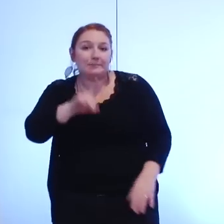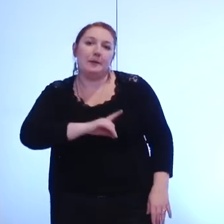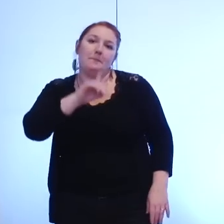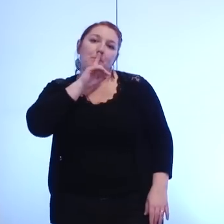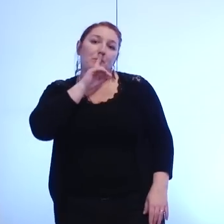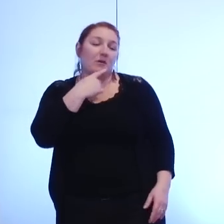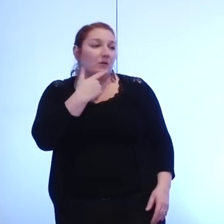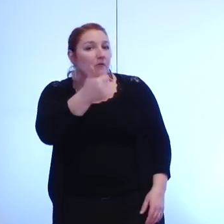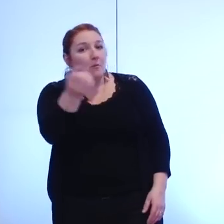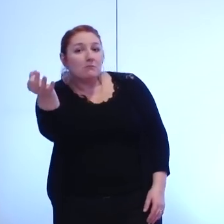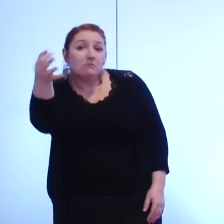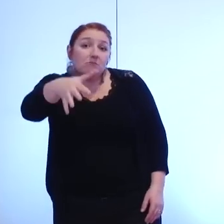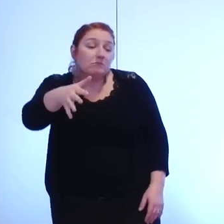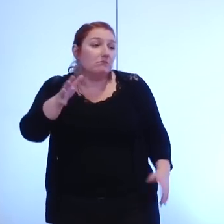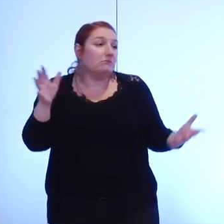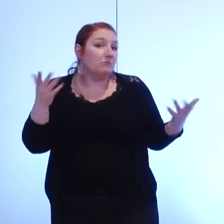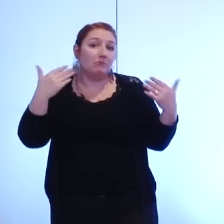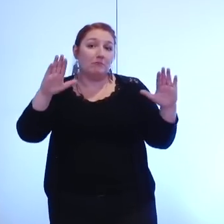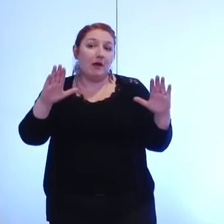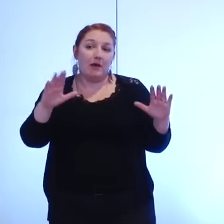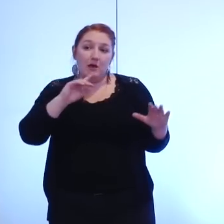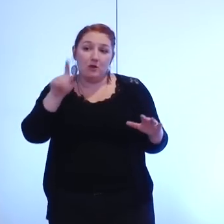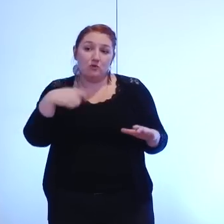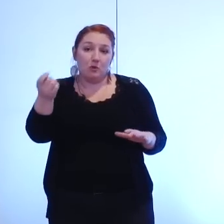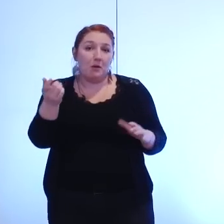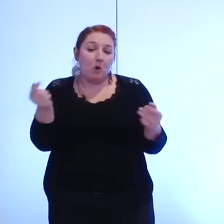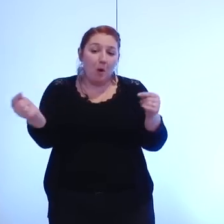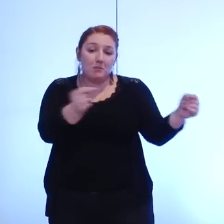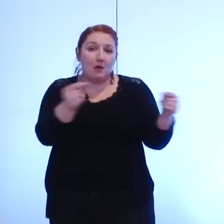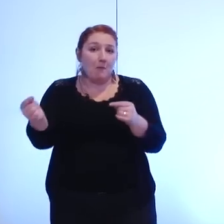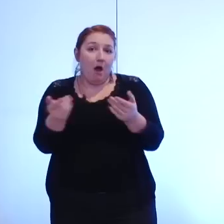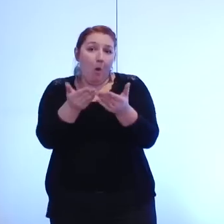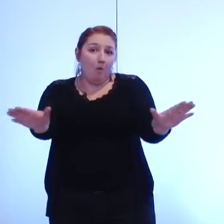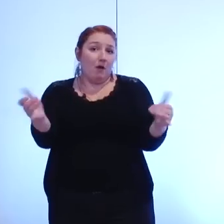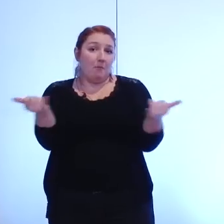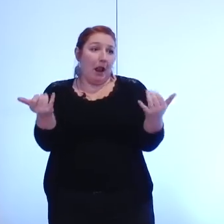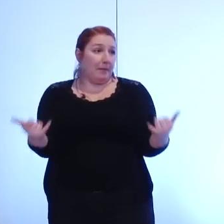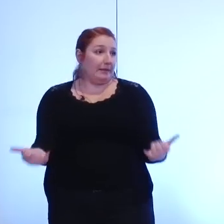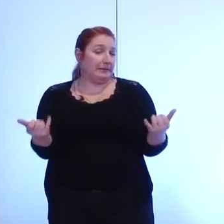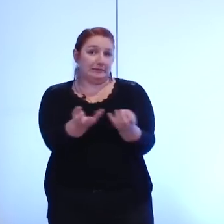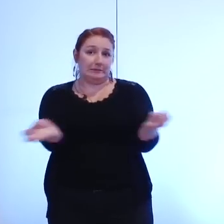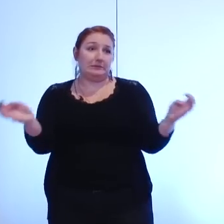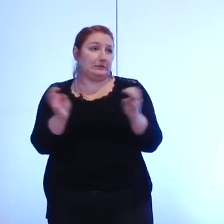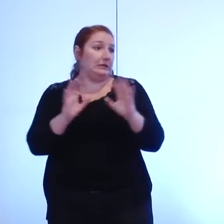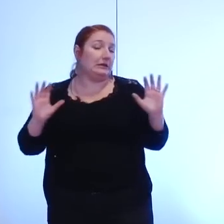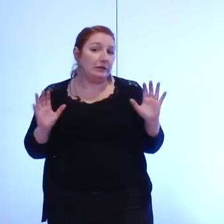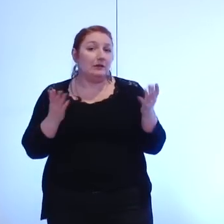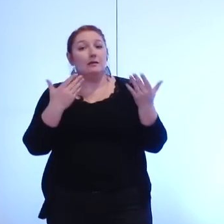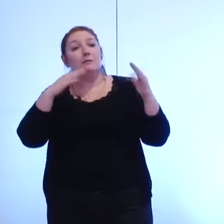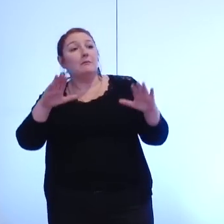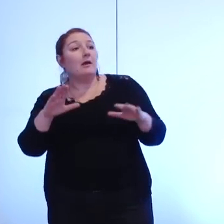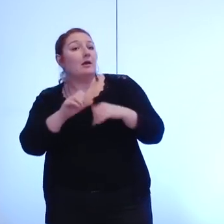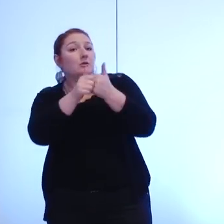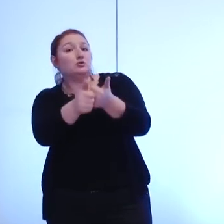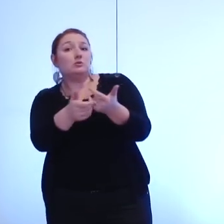semblait pas faire partie de ma responsabilité que d'ouvrir ce débat là au sein du conseil municipal de Grenoble mais au vu des